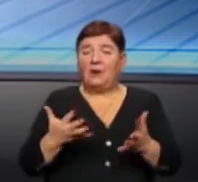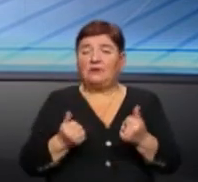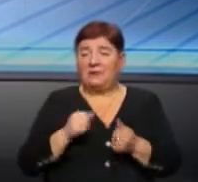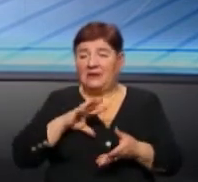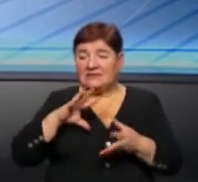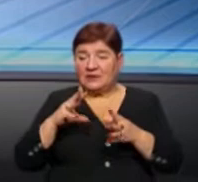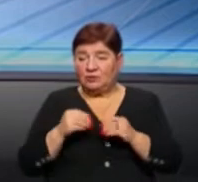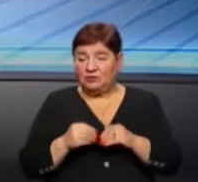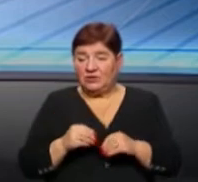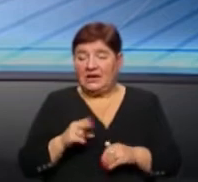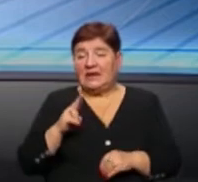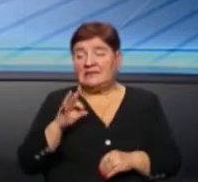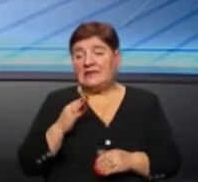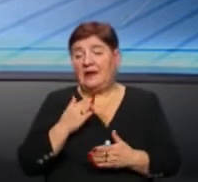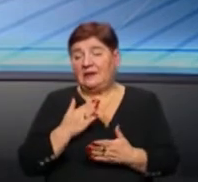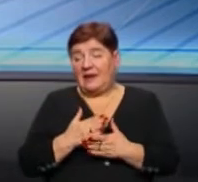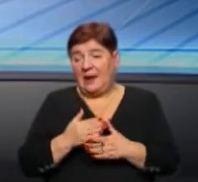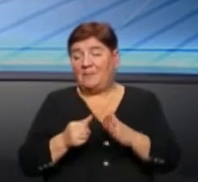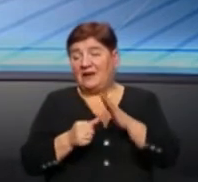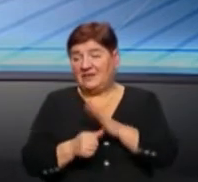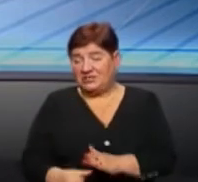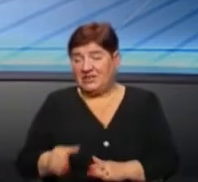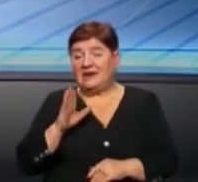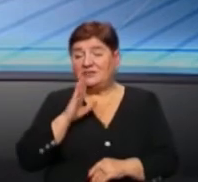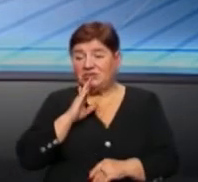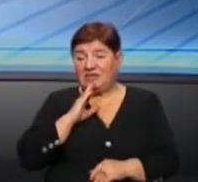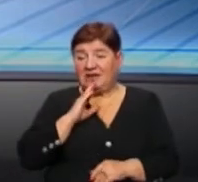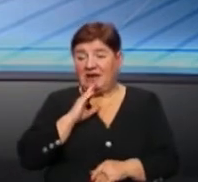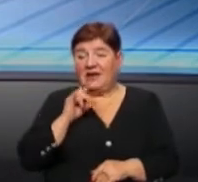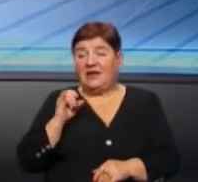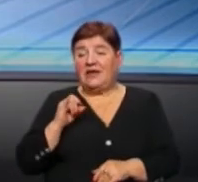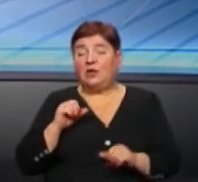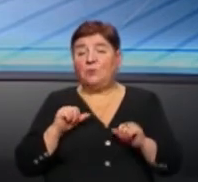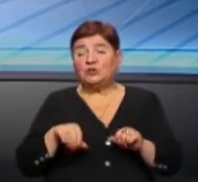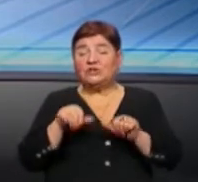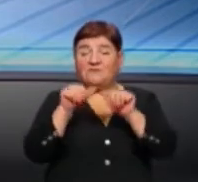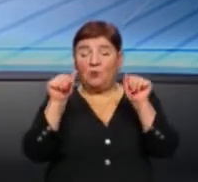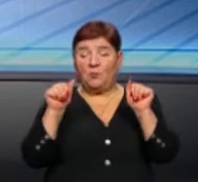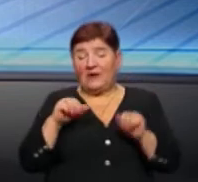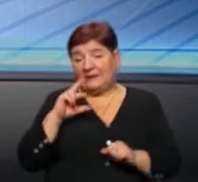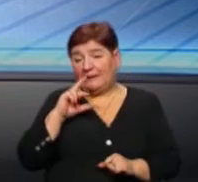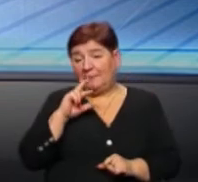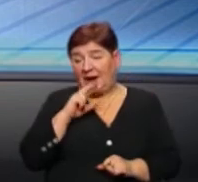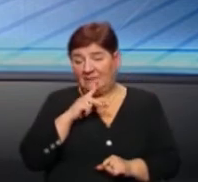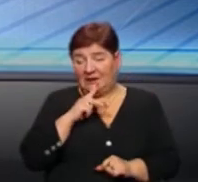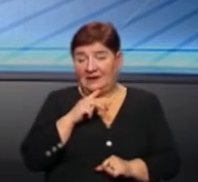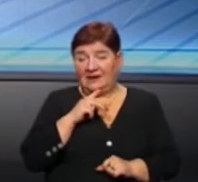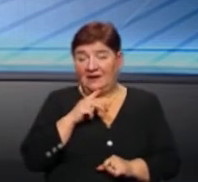заключення, про те, що так, це є дискримінація, це є приниження і може сформувати неправильне